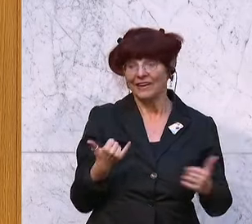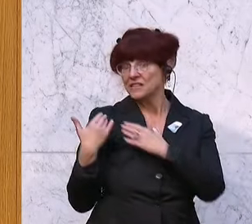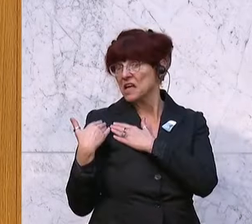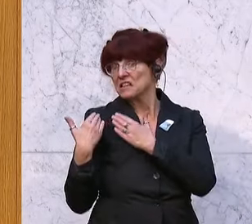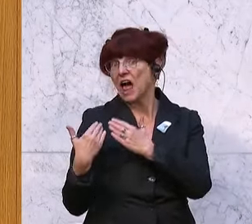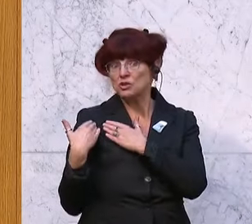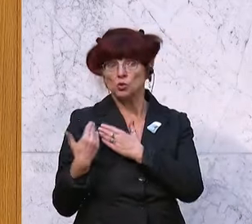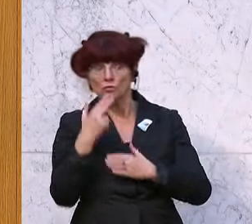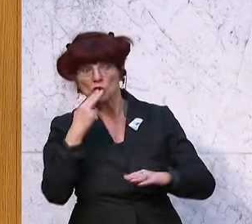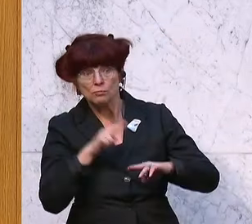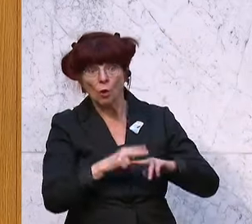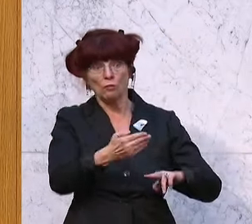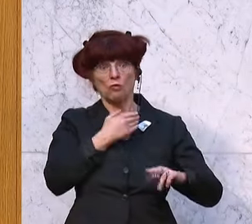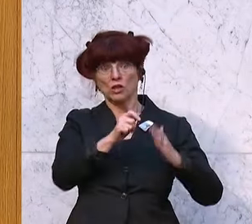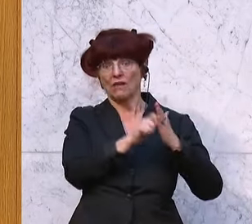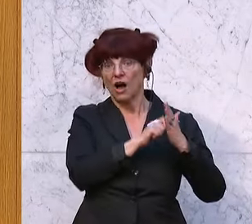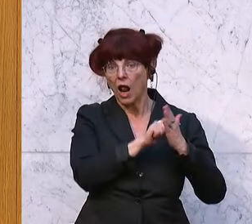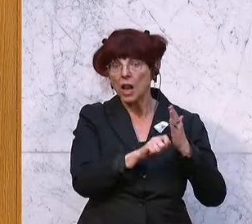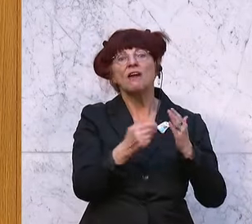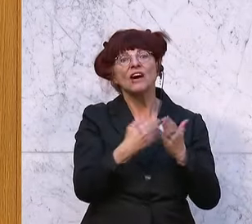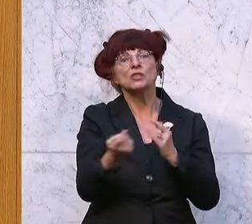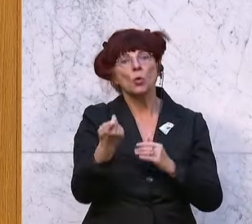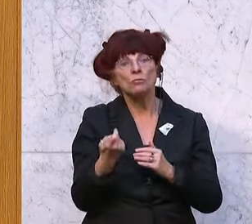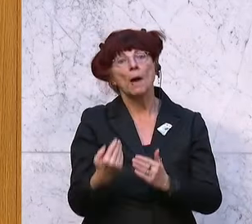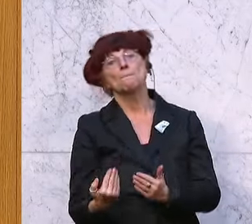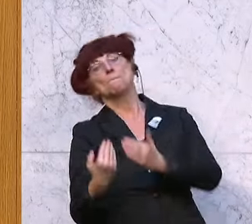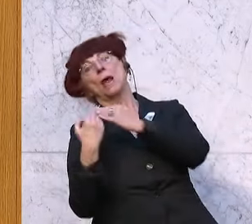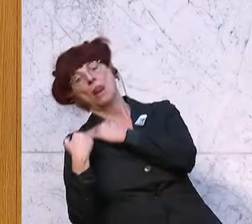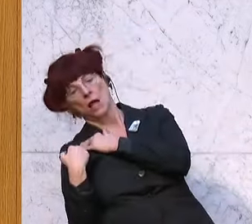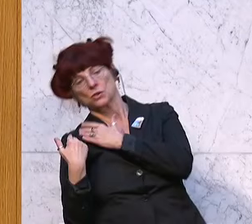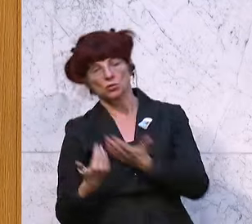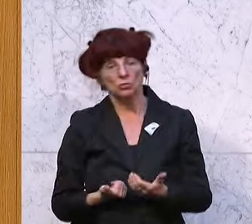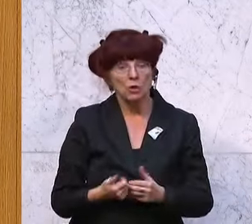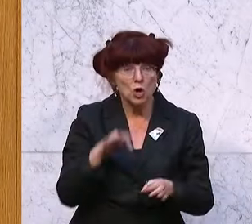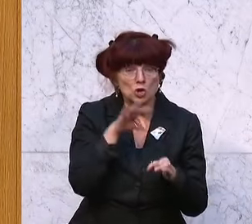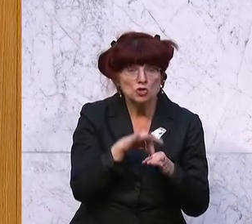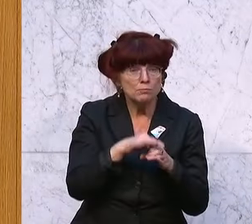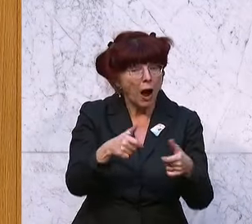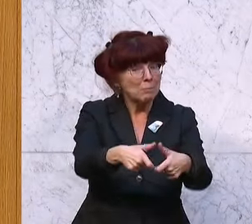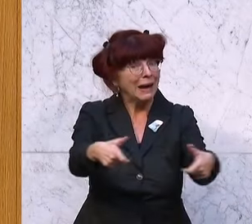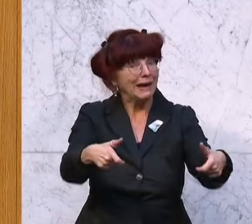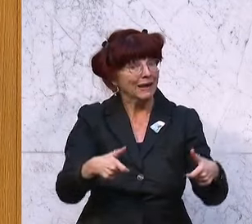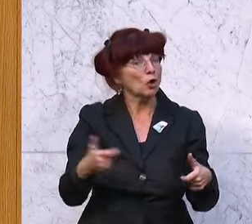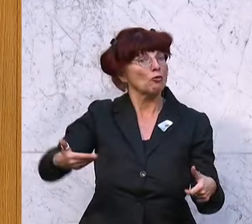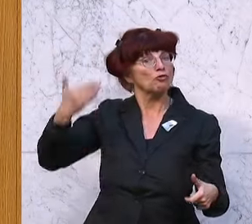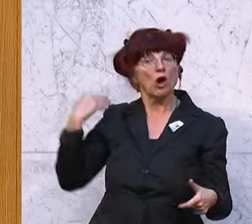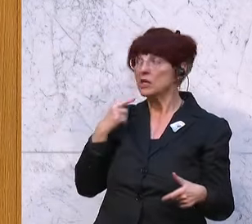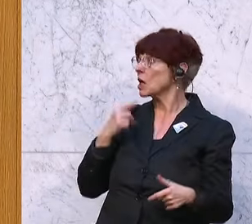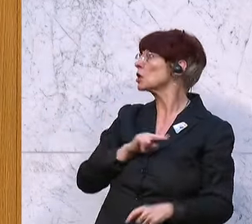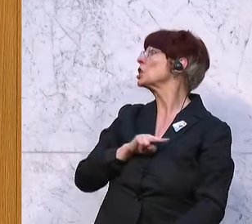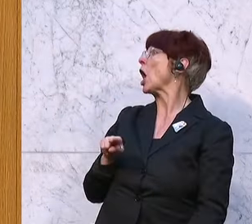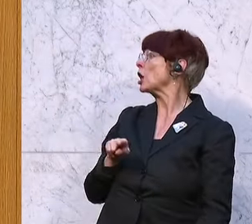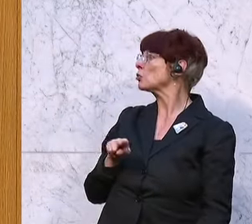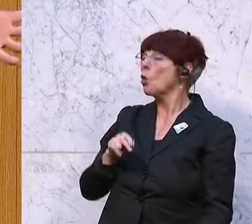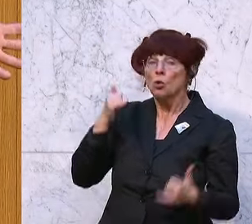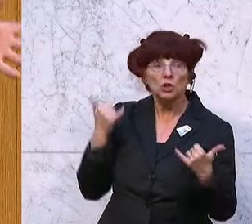Versprochenen, jetzt kommen die Belastungen, jetzt kommt das Sporpaket, das sie immer ausgeschlossen haben, das ist jetzt über Nacht